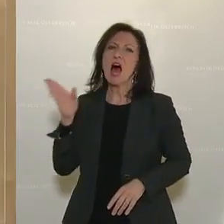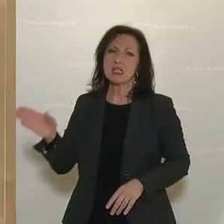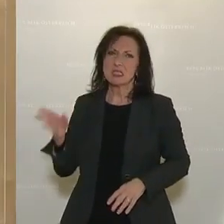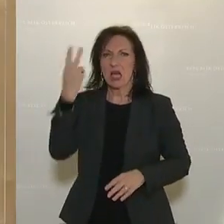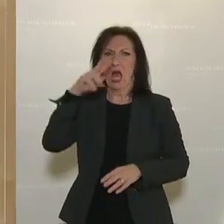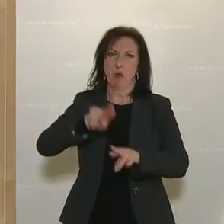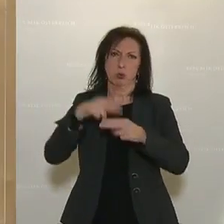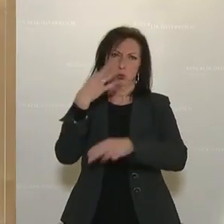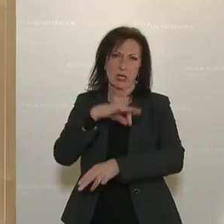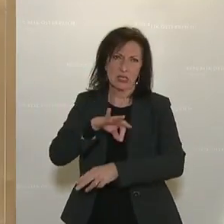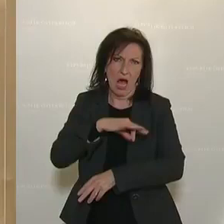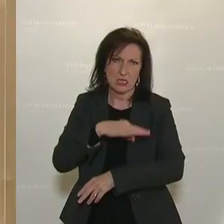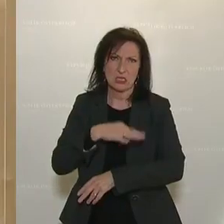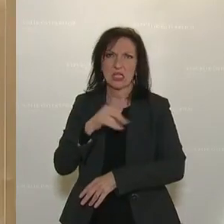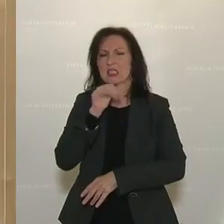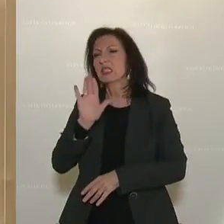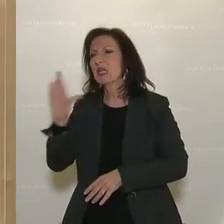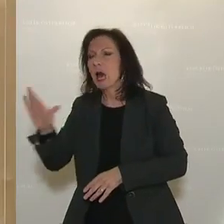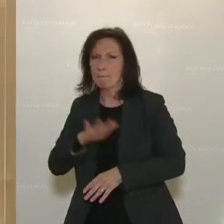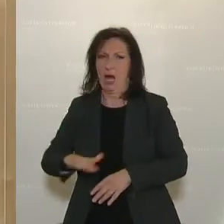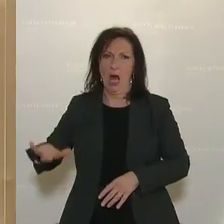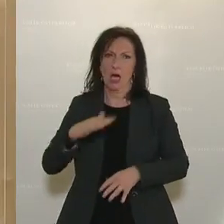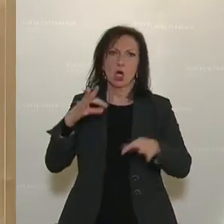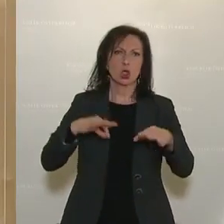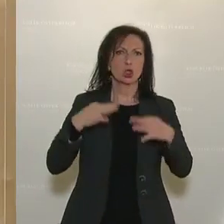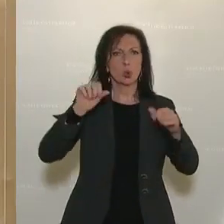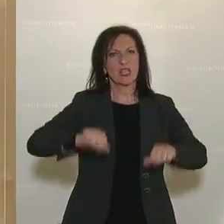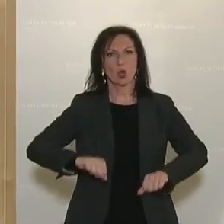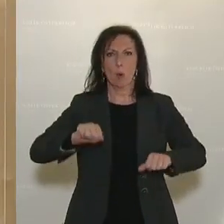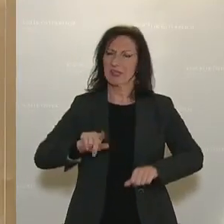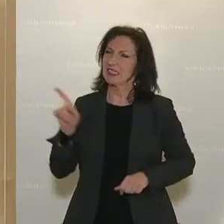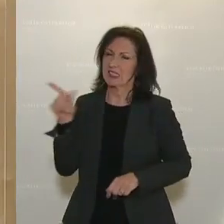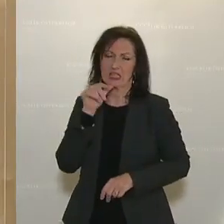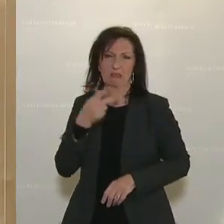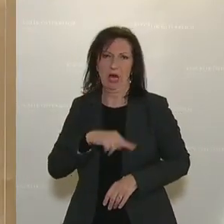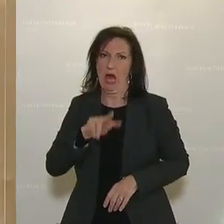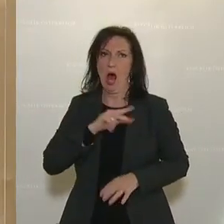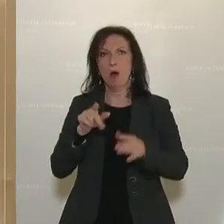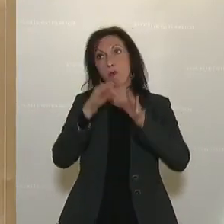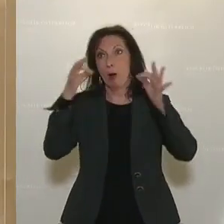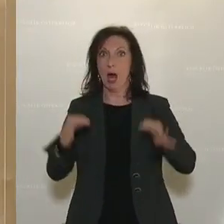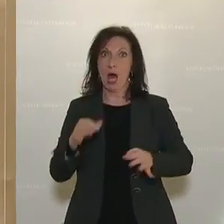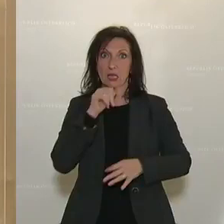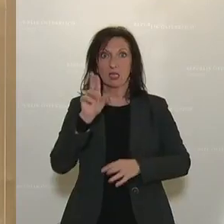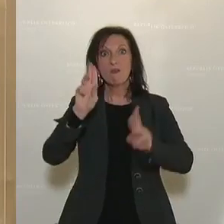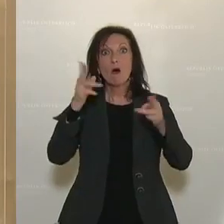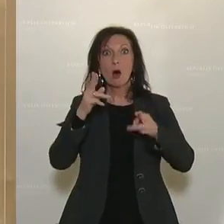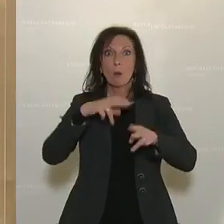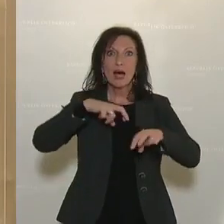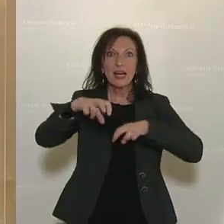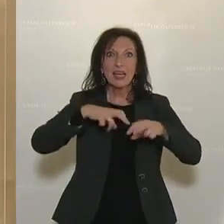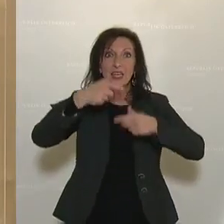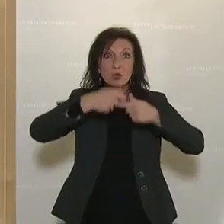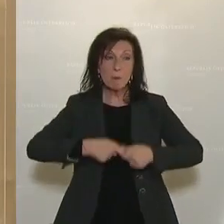sind, Gesundheitskompetenz ist Ihre Sache nicht. Sie sind es auch formell nicht, weil ja eigentlich die einzelnen Regierungsmitglieder